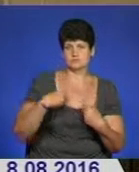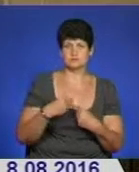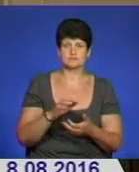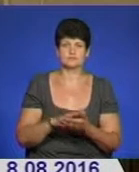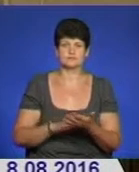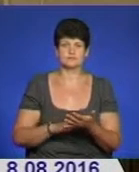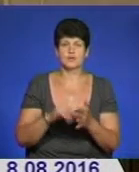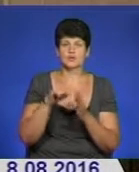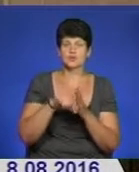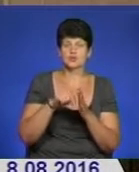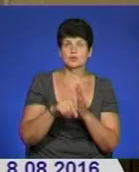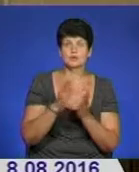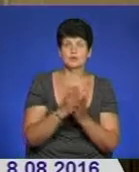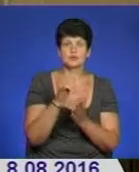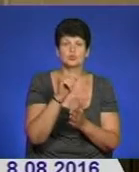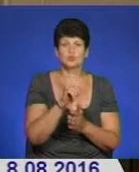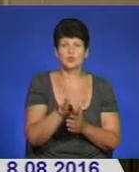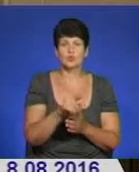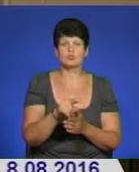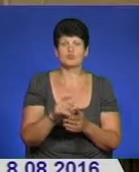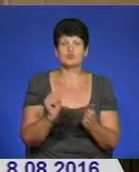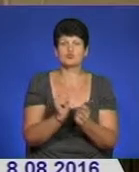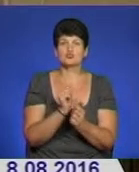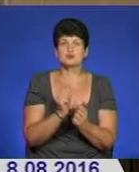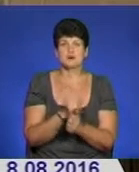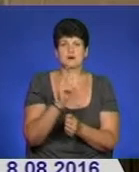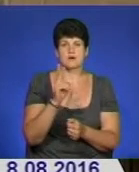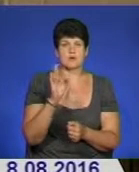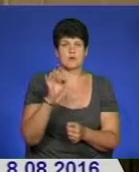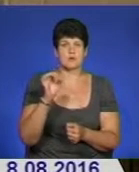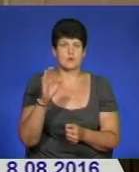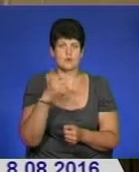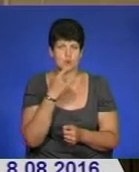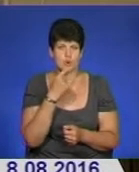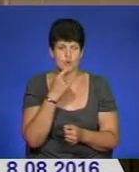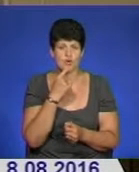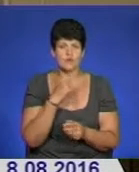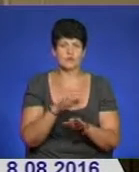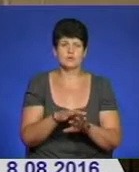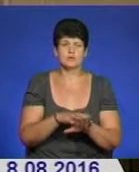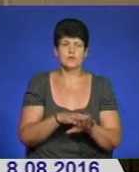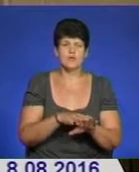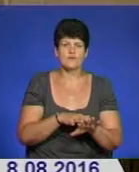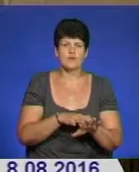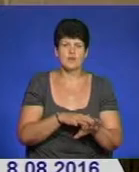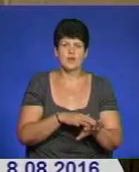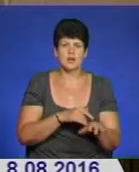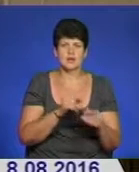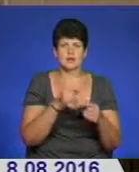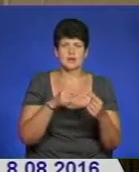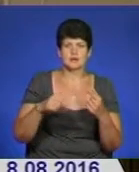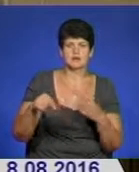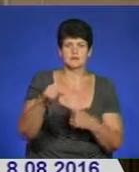Суть полягає в тому, що загущується кров і сповільнюється капілярний кровоток. Тому це все